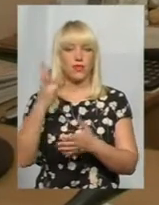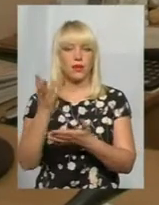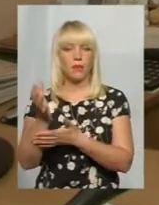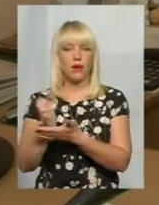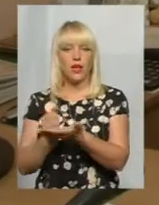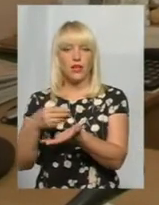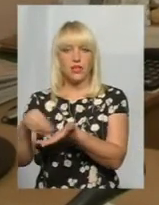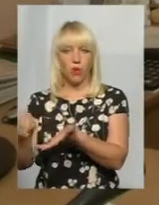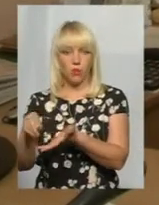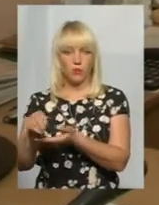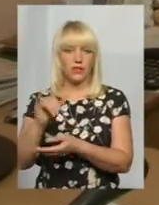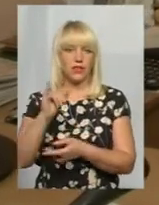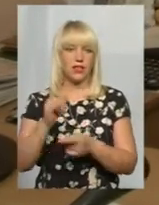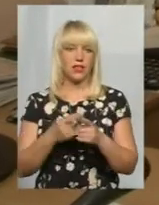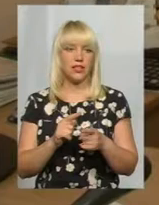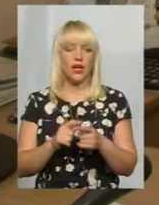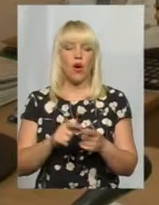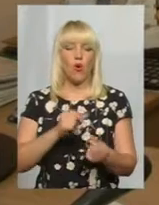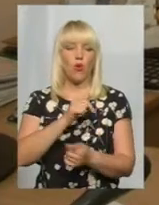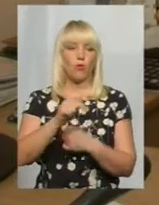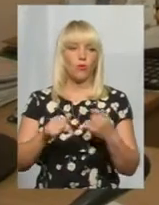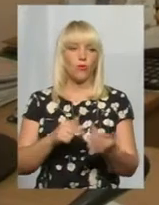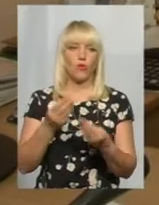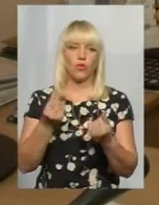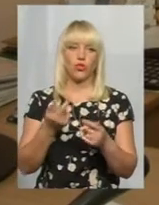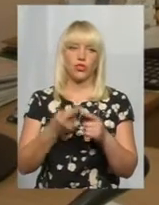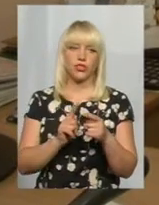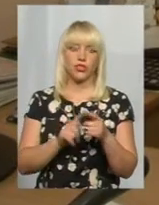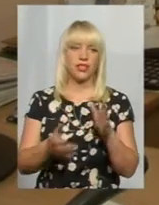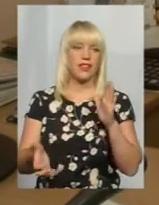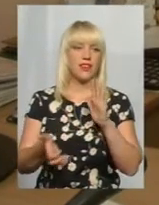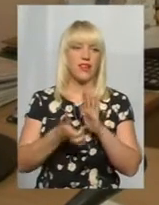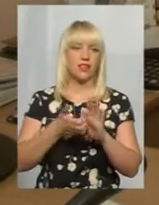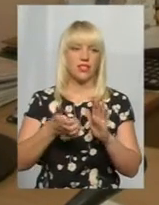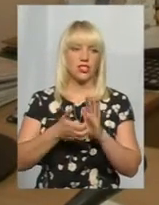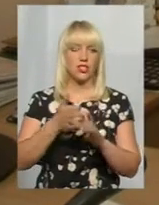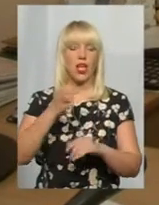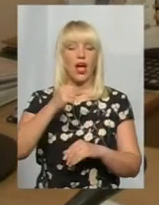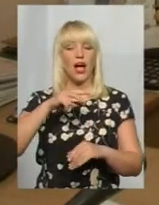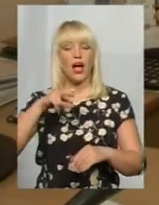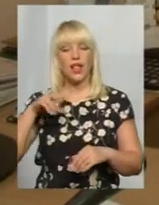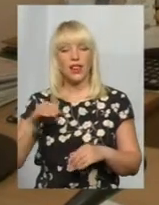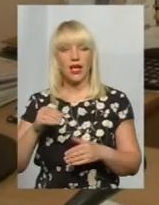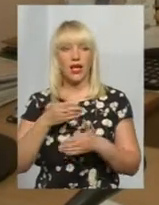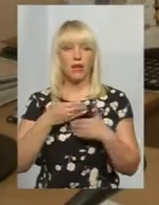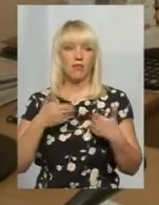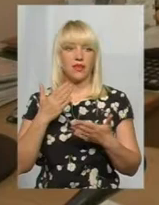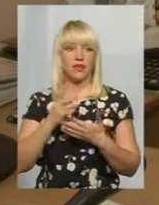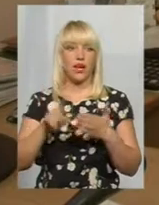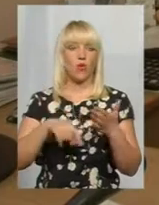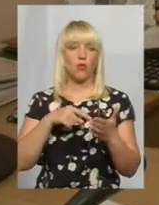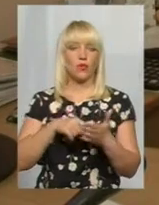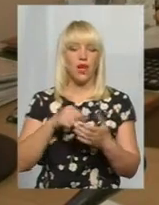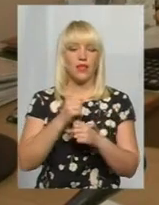постачальників, обігових коштів на це не вистачає. Але в принципі ми, як комунальна